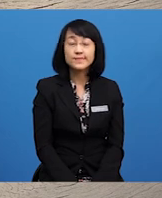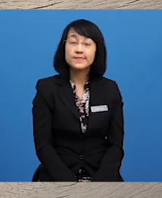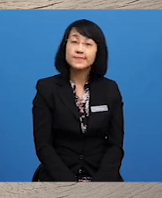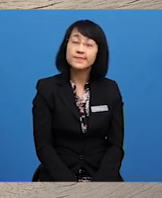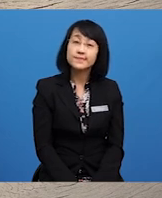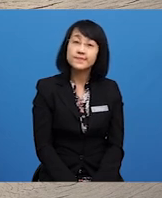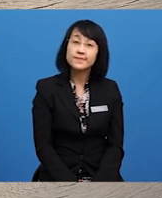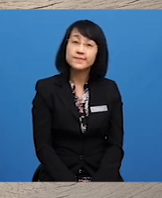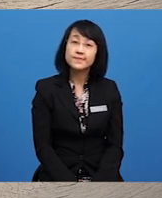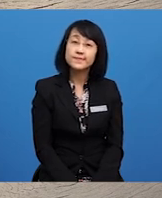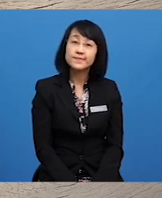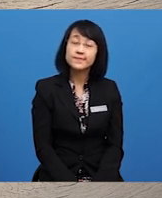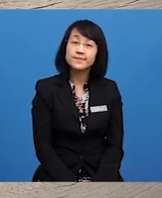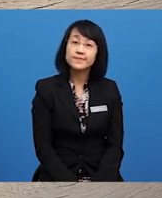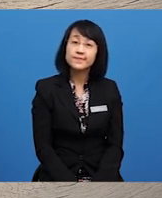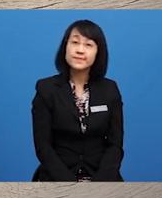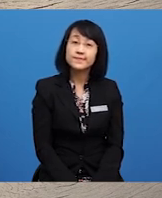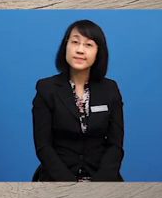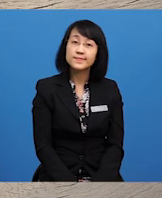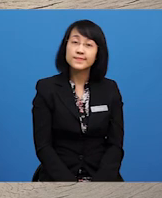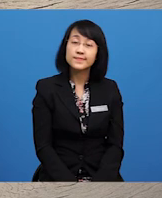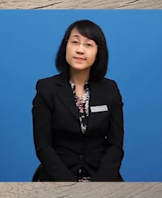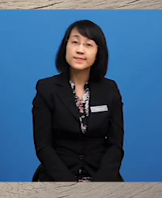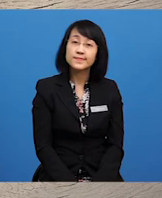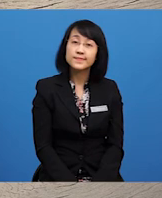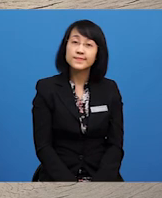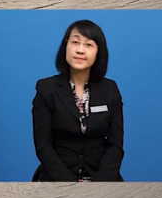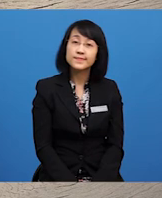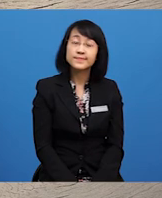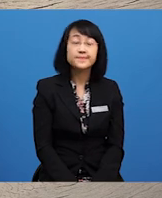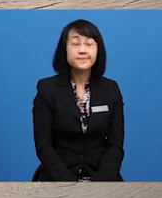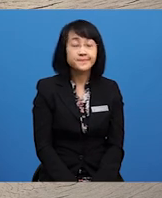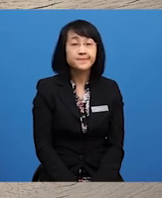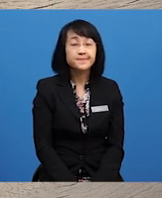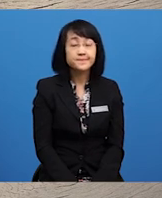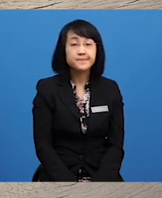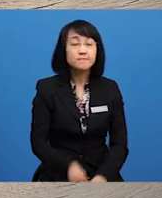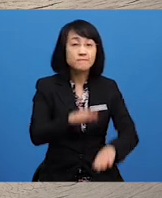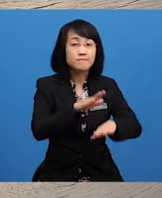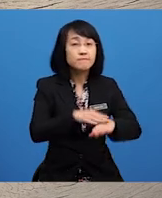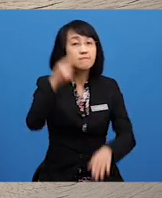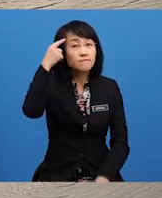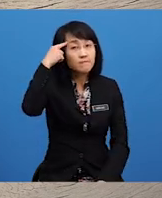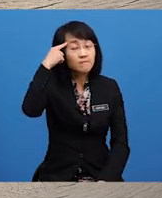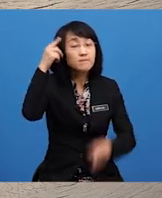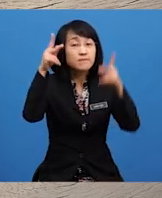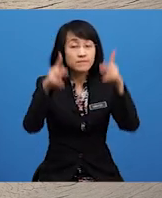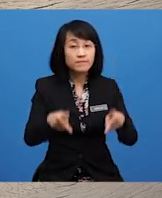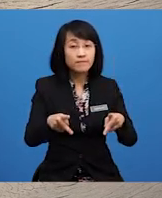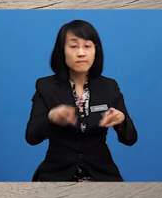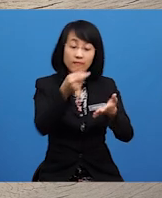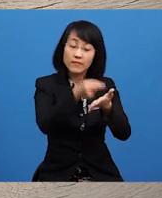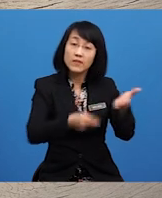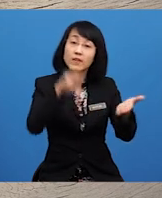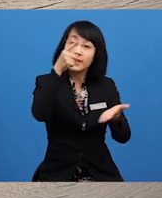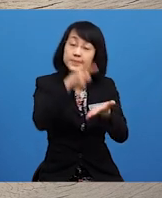Anak gadis keturunan Arab itu Pada pendapat pelajar Nilai apa